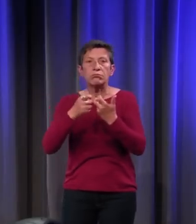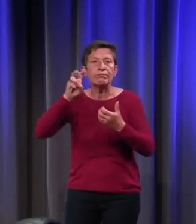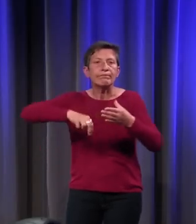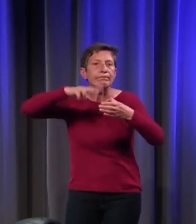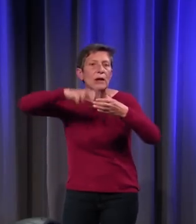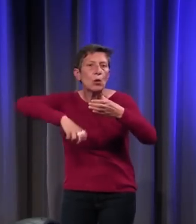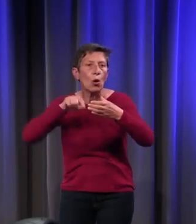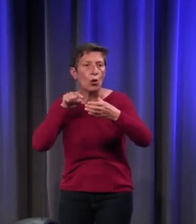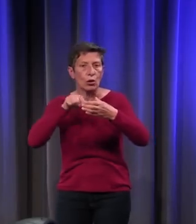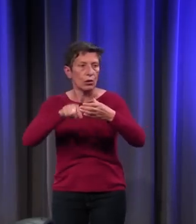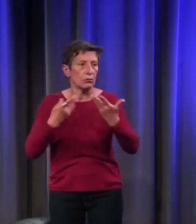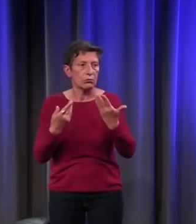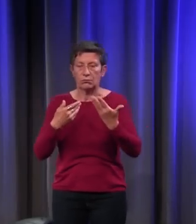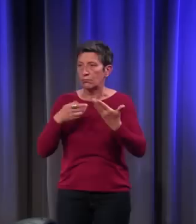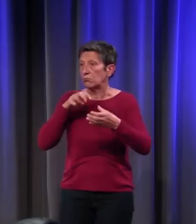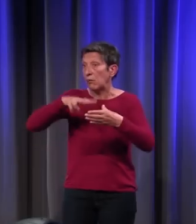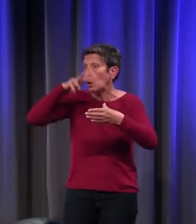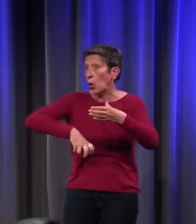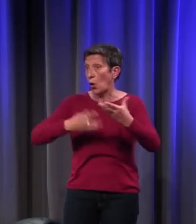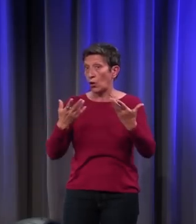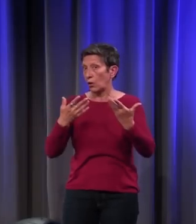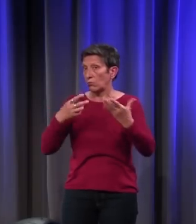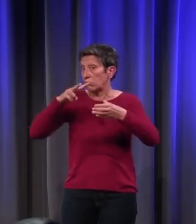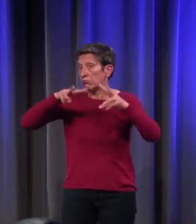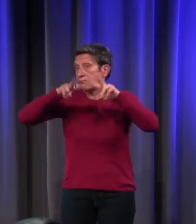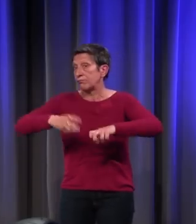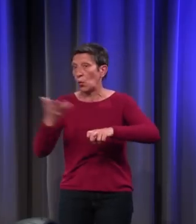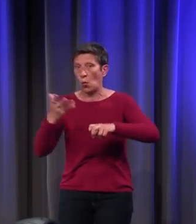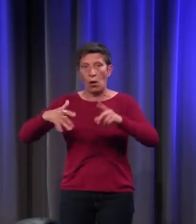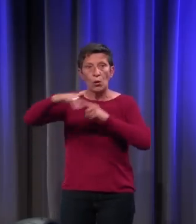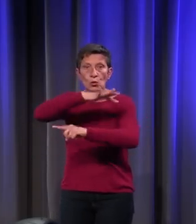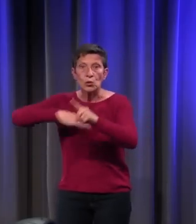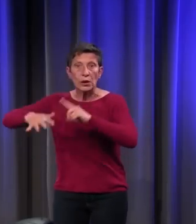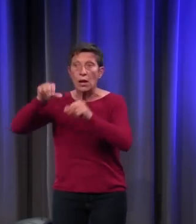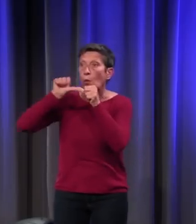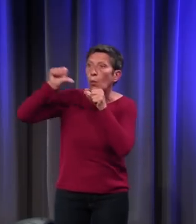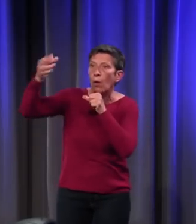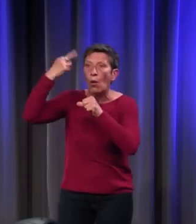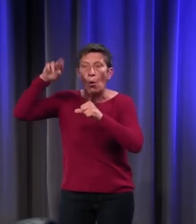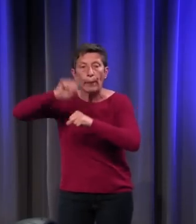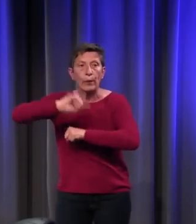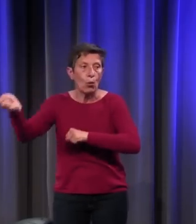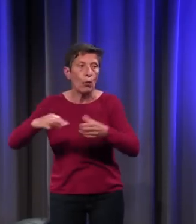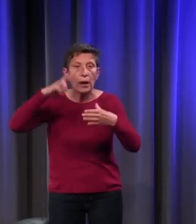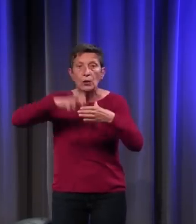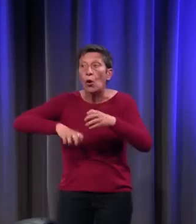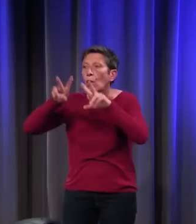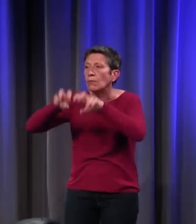exemple, un ethnologue étudie une société non européenne, lointaine. Il va étudier